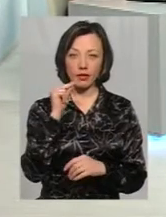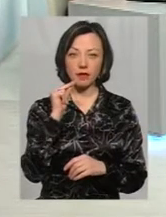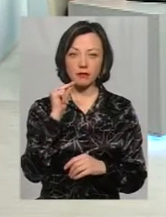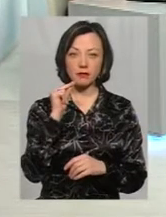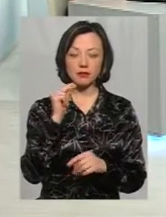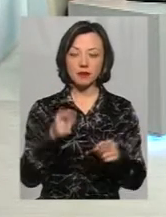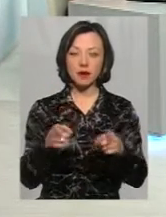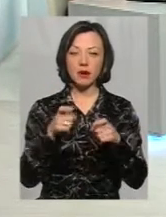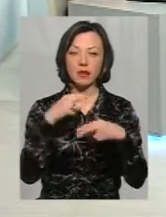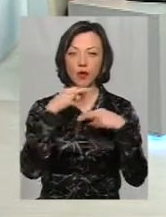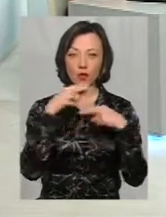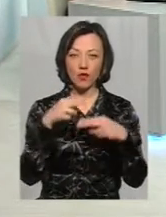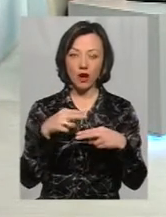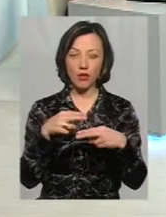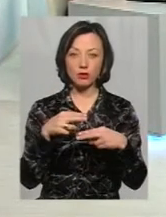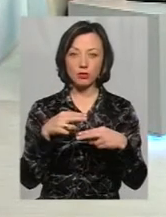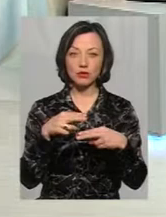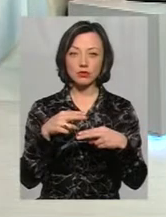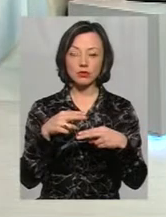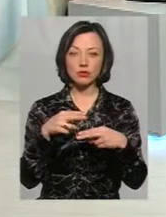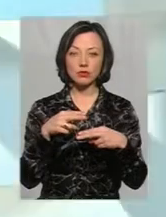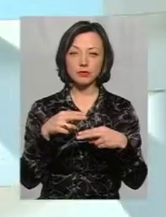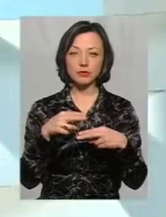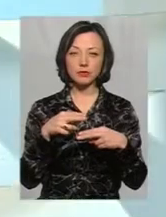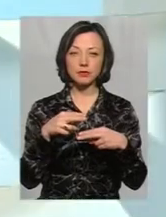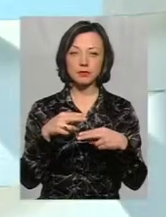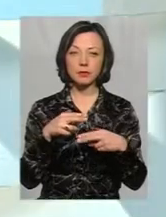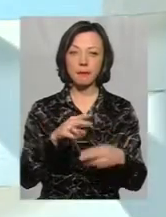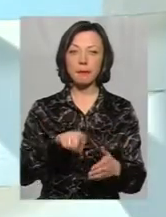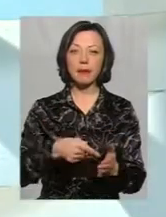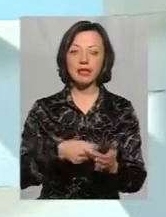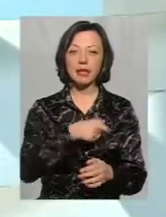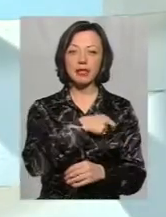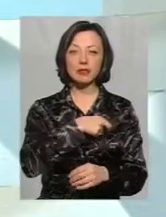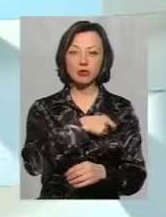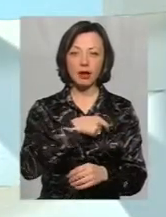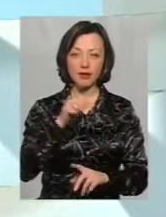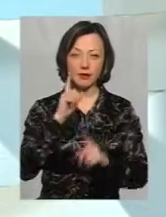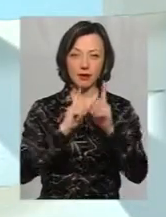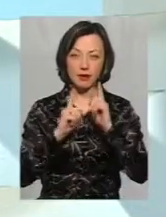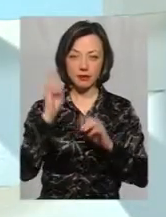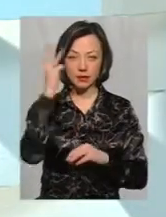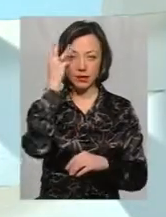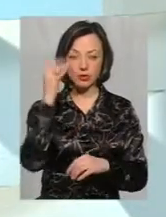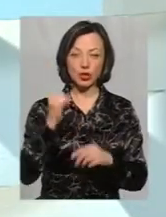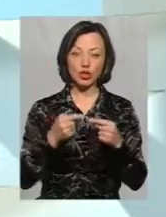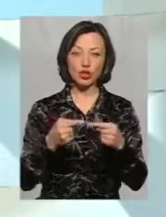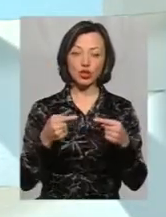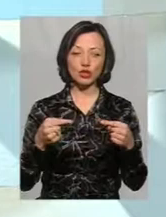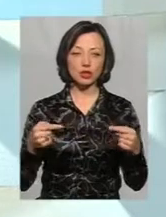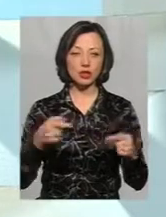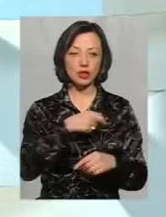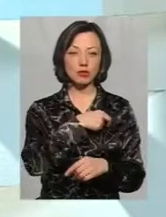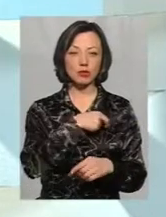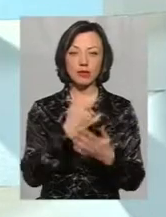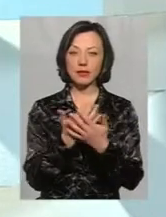приверне увагу навіть міських депутатів Хмельницької міської ради та інших депутатів